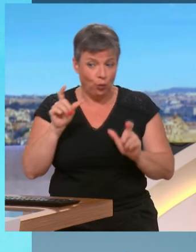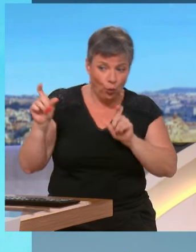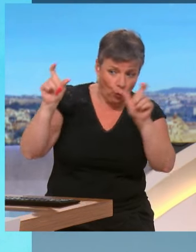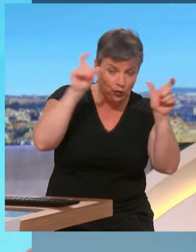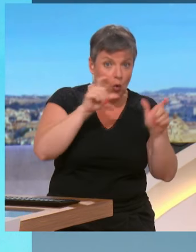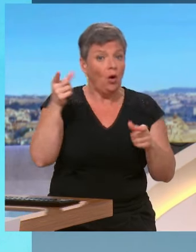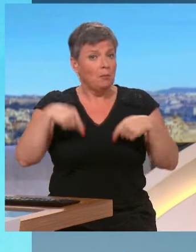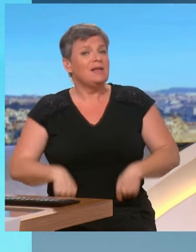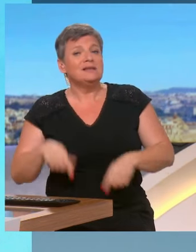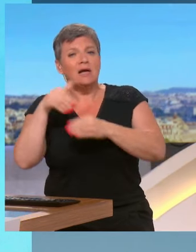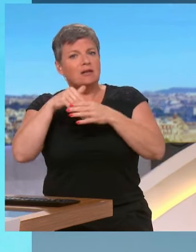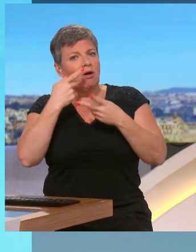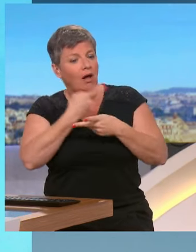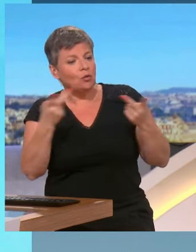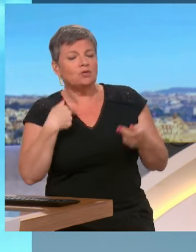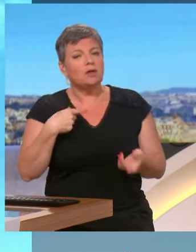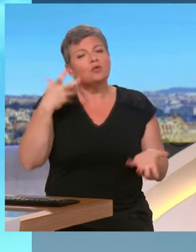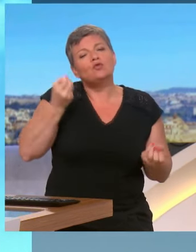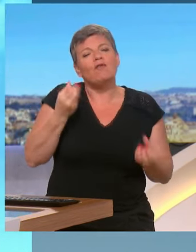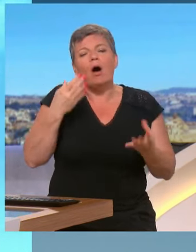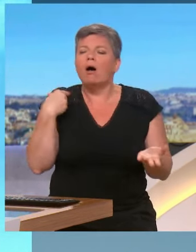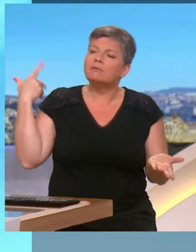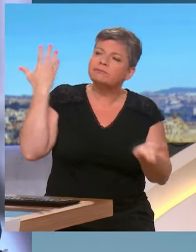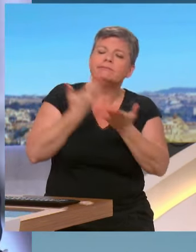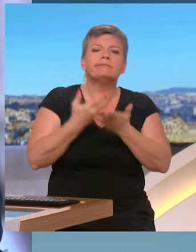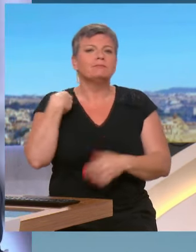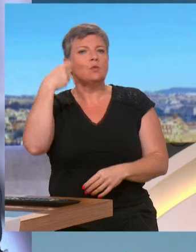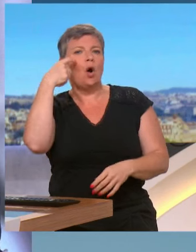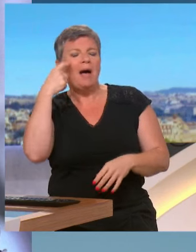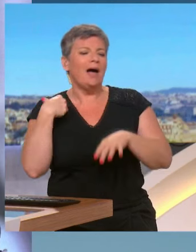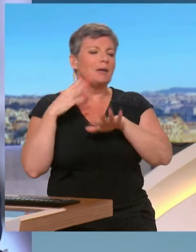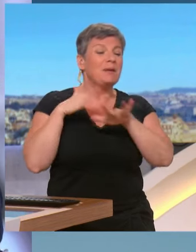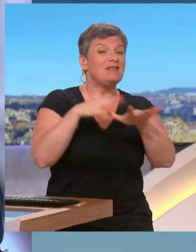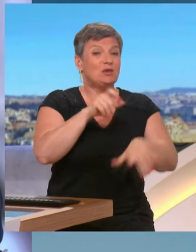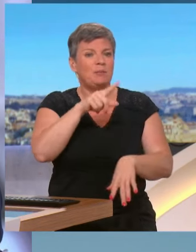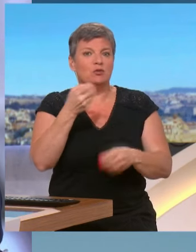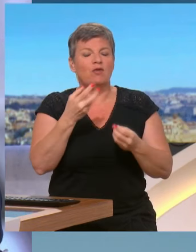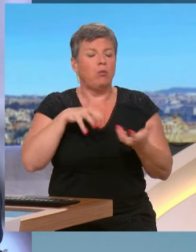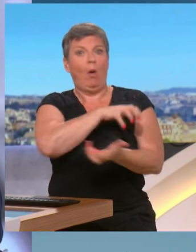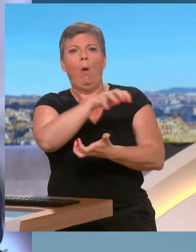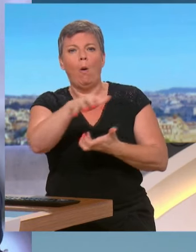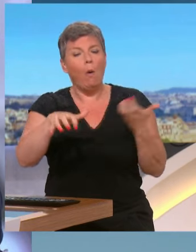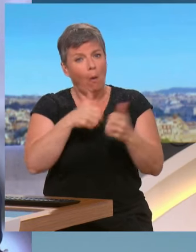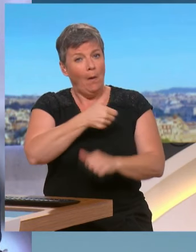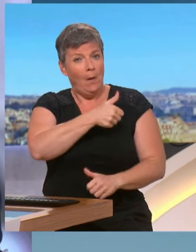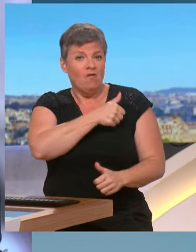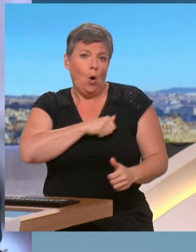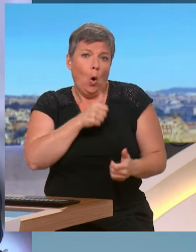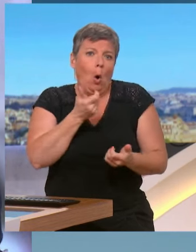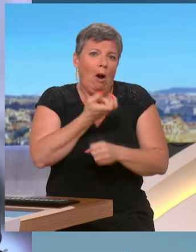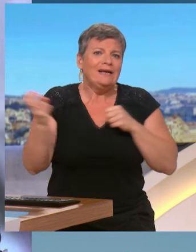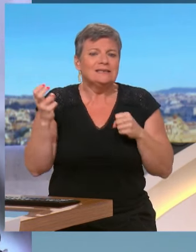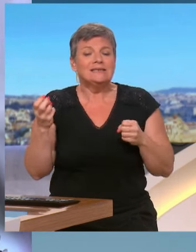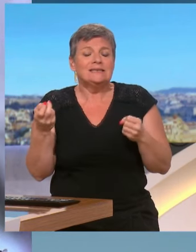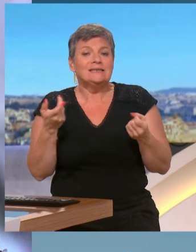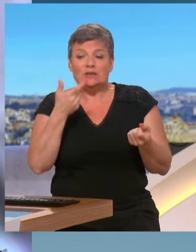de manifestation, on l'a souvent constaté, connaît des débordements. Est-ce que vous ne craignez pas qu'il y en ait aujourd'hui dans les plus de